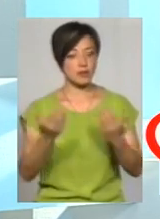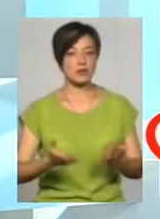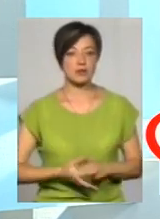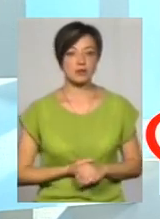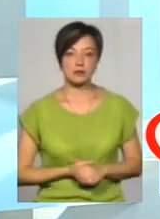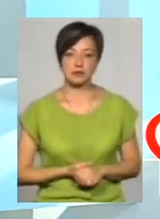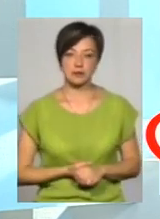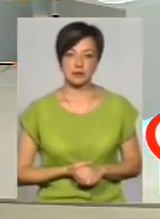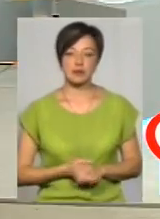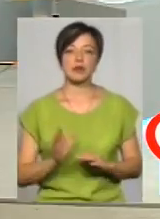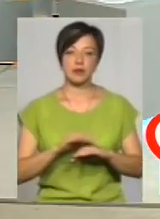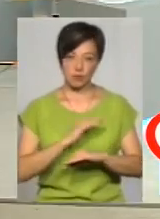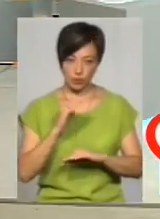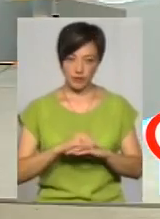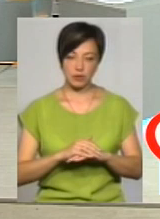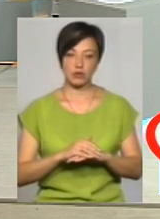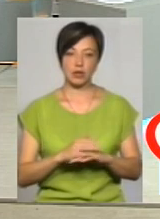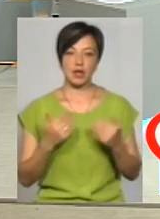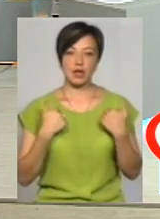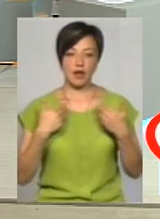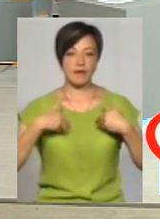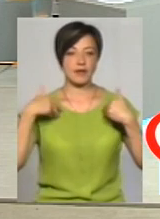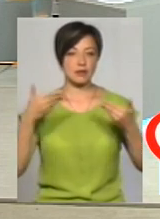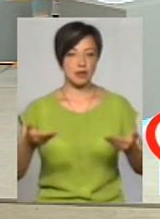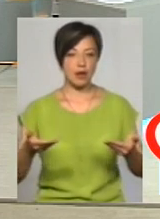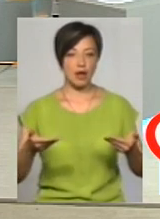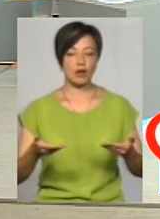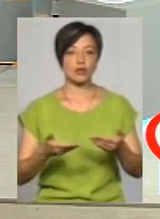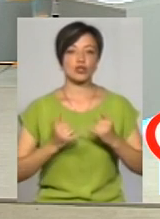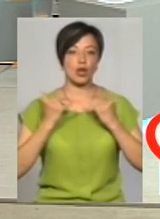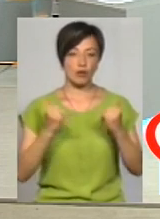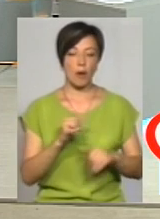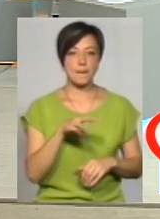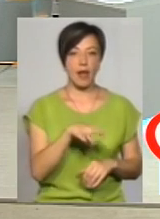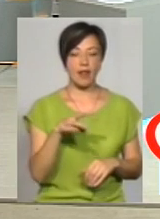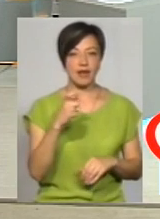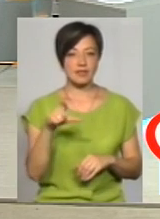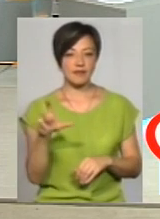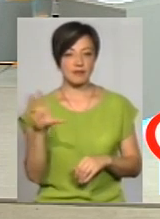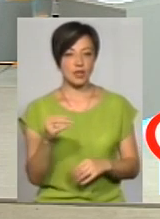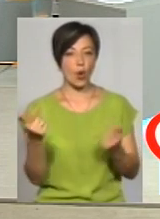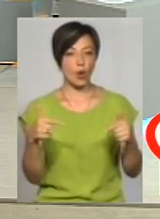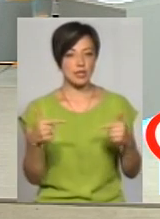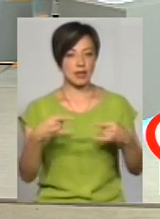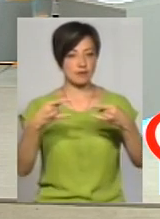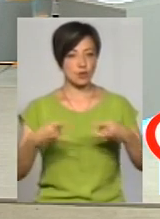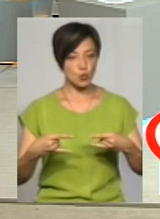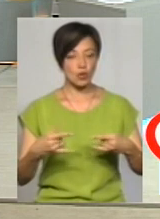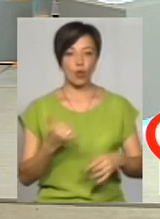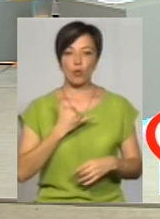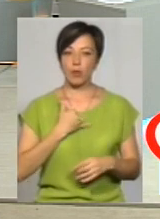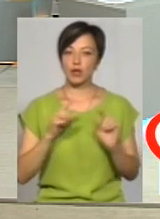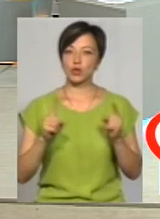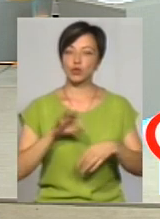вас. Добрий вечір. Я вітаю шановного Міхайла Істаховича і всіх гостей студії. І в мене